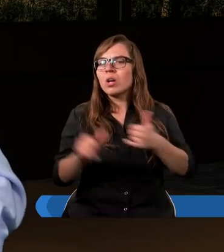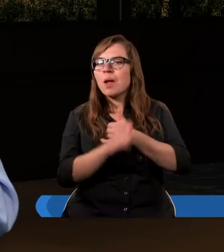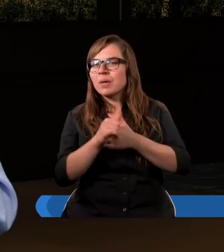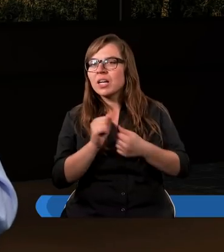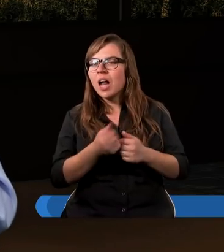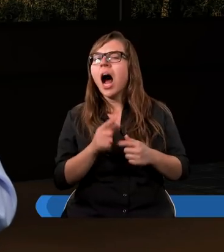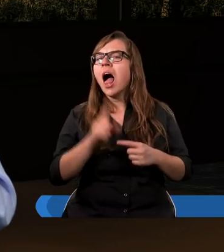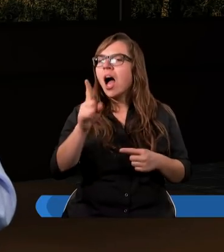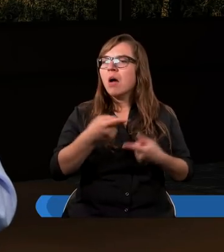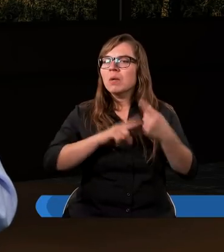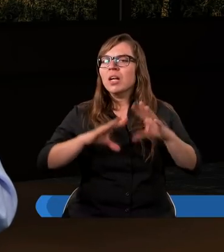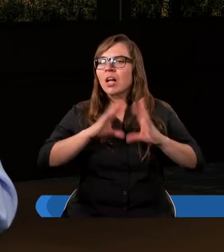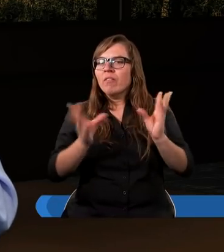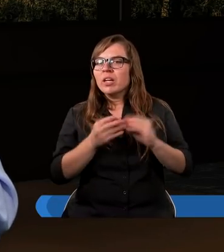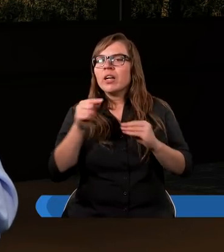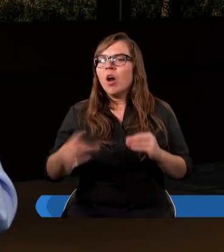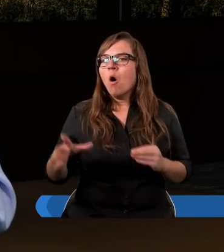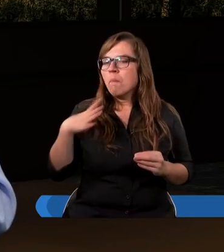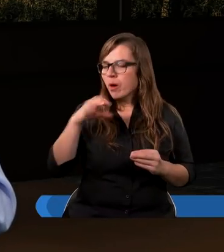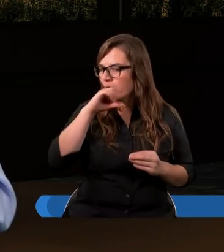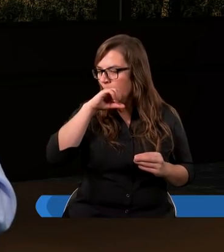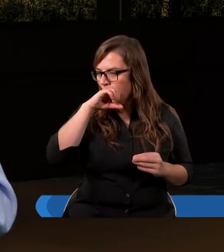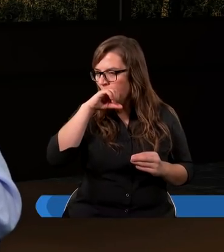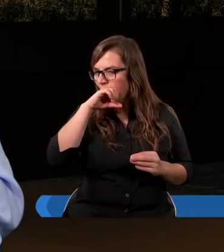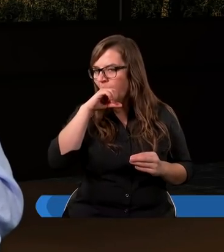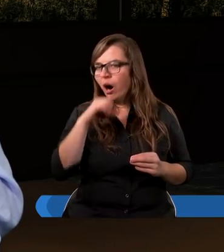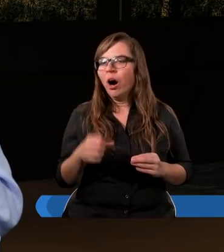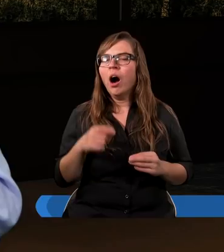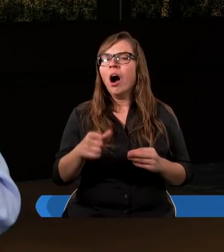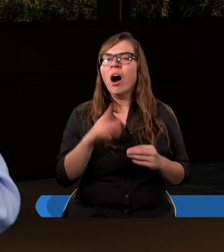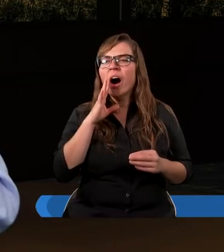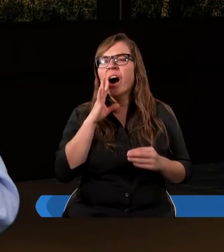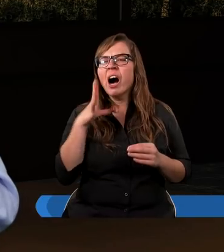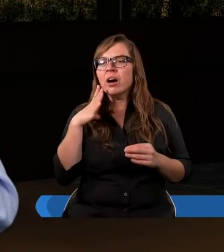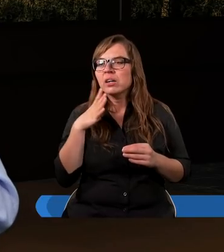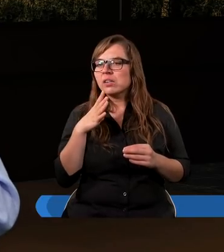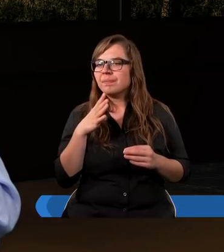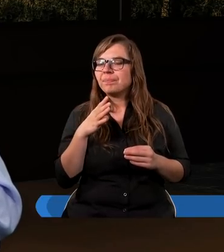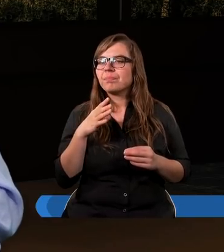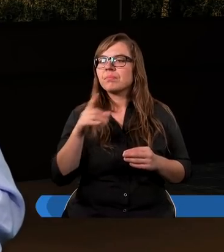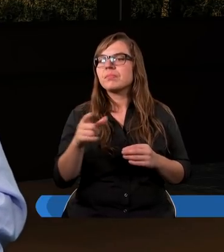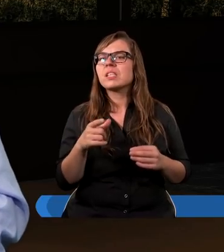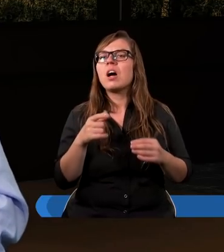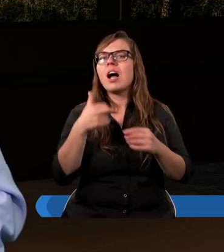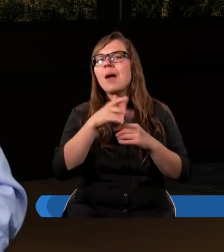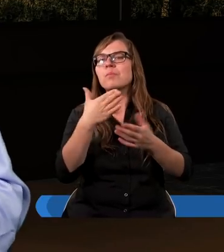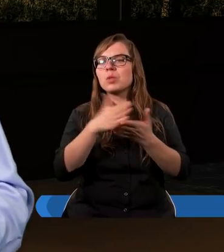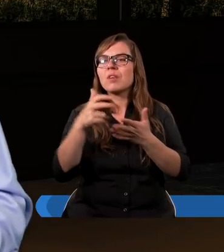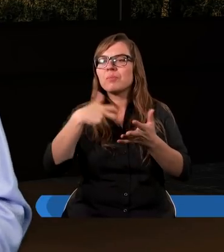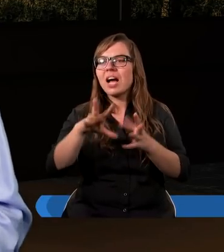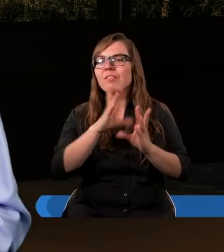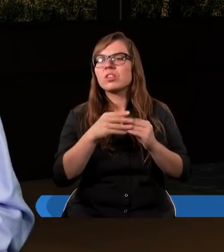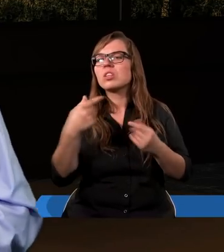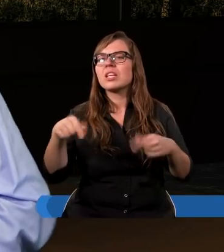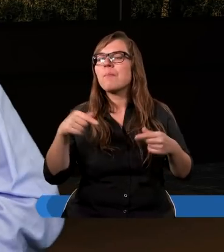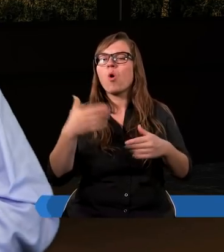przede wszystkim to była ziemia, przez którą wszyscy przechodzili. Jeszcze wtedy